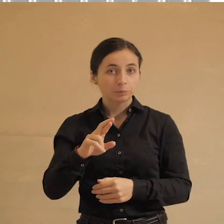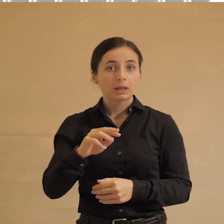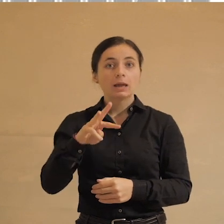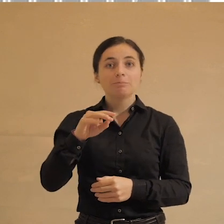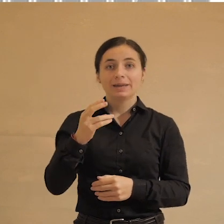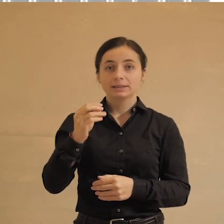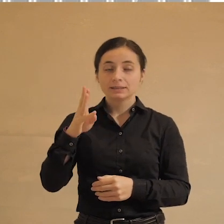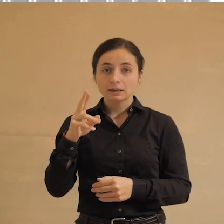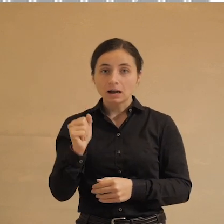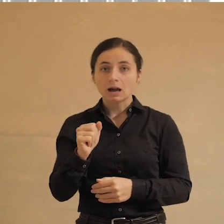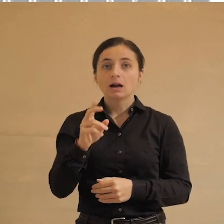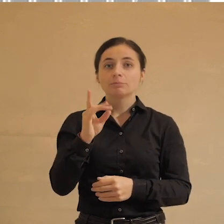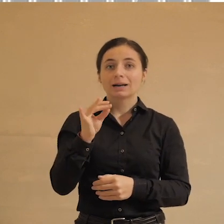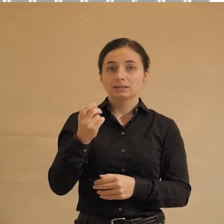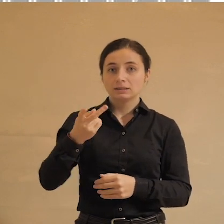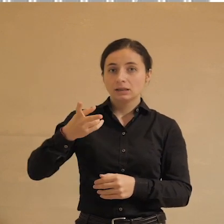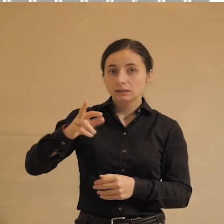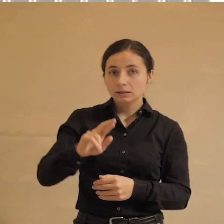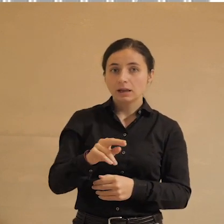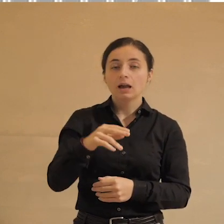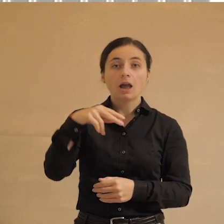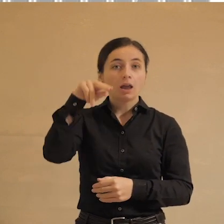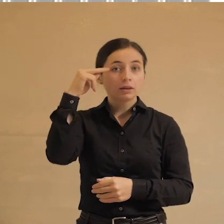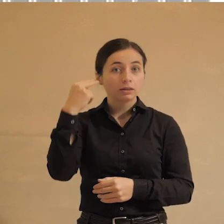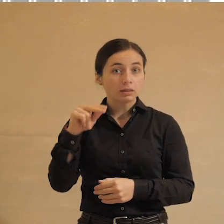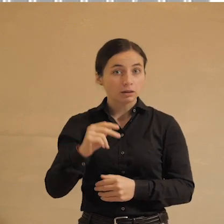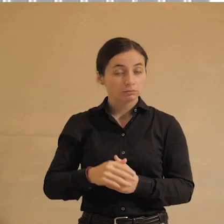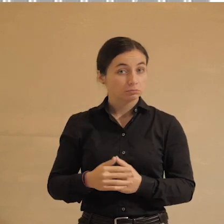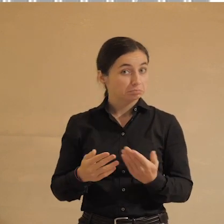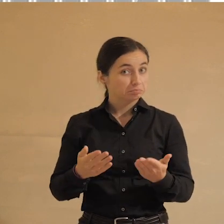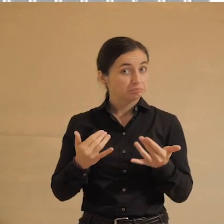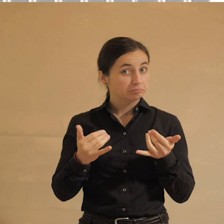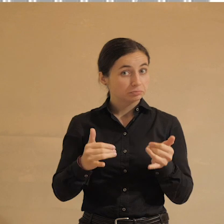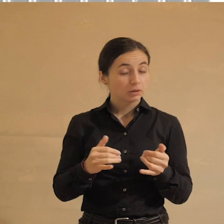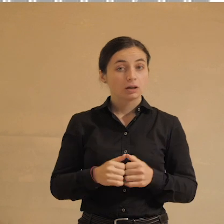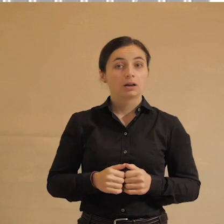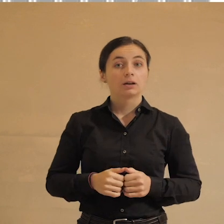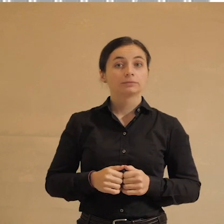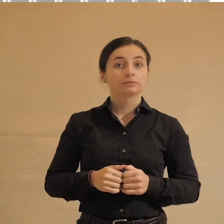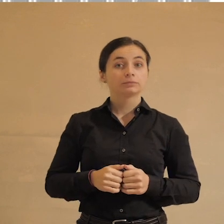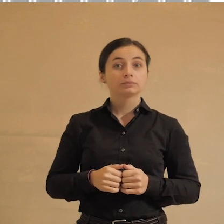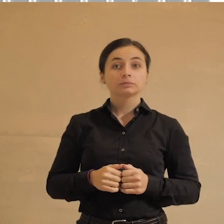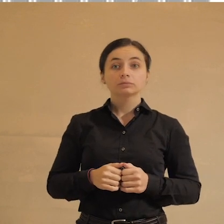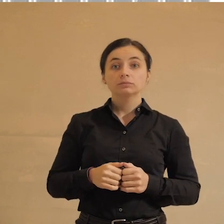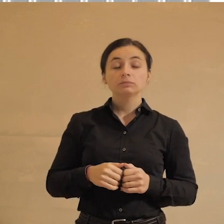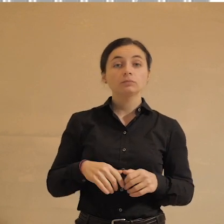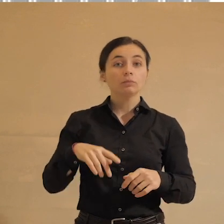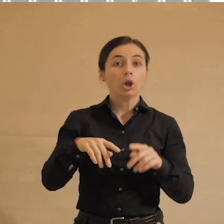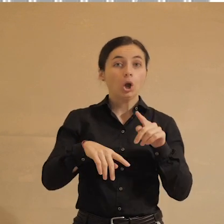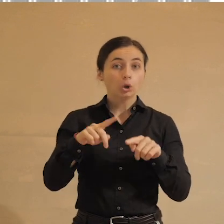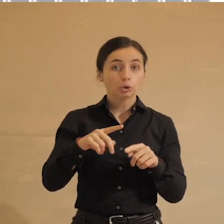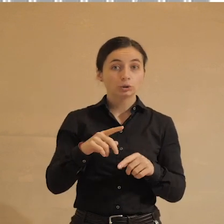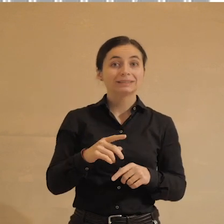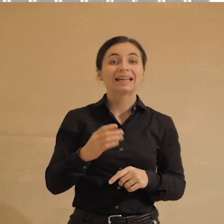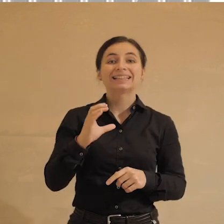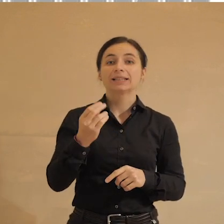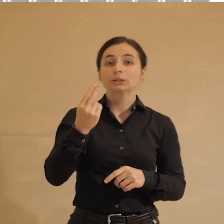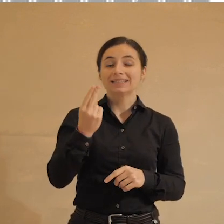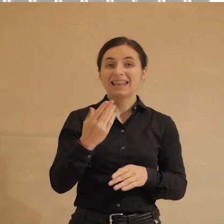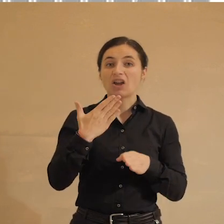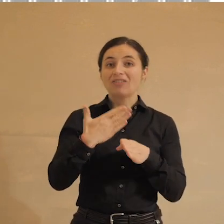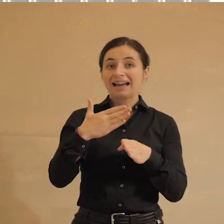Мексика, Бразилия, Гонконг, Китай. Китай, кстати, смотрите, какие, ребята, родина социального кредита. Это